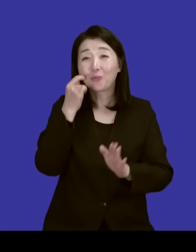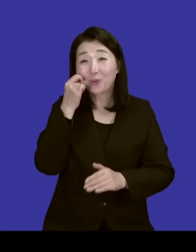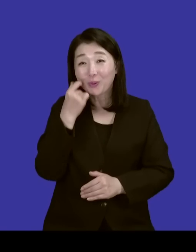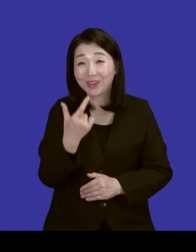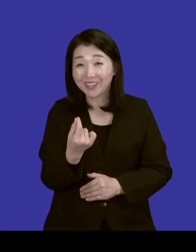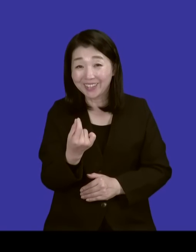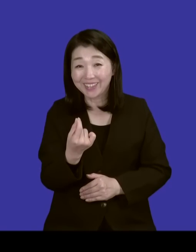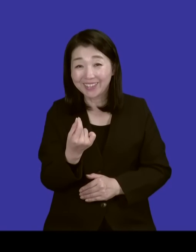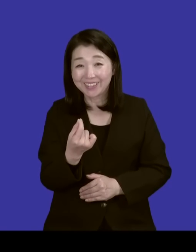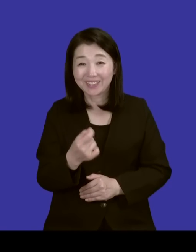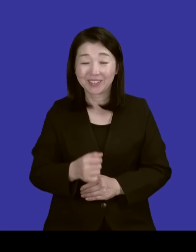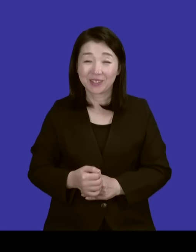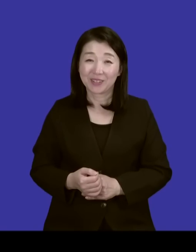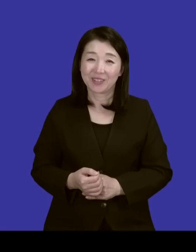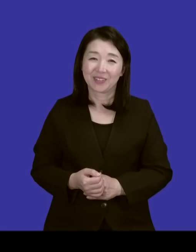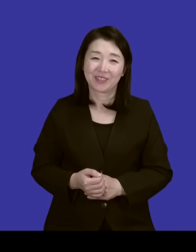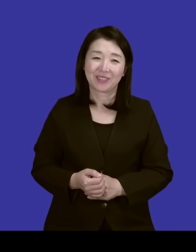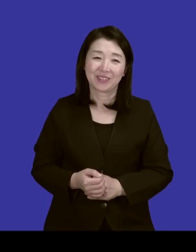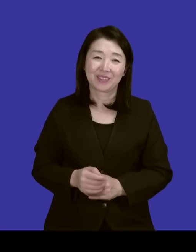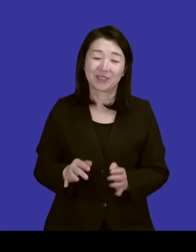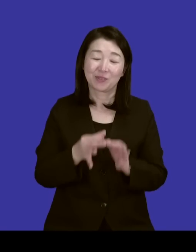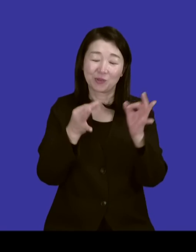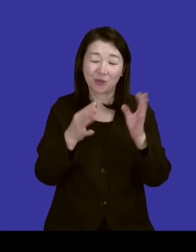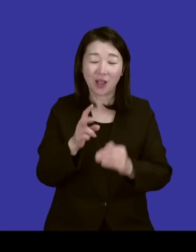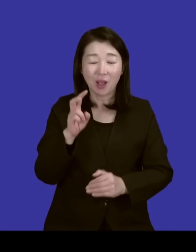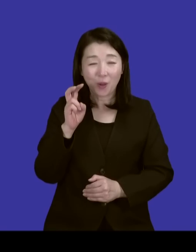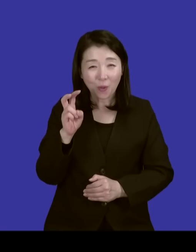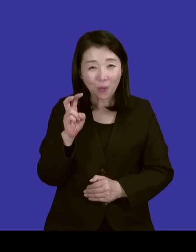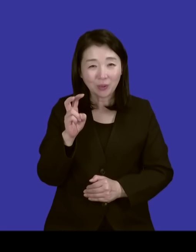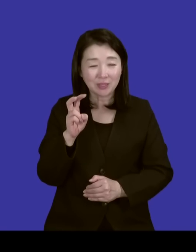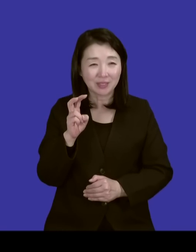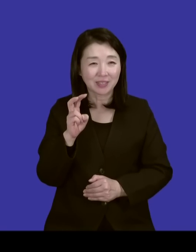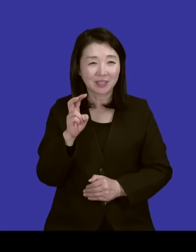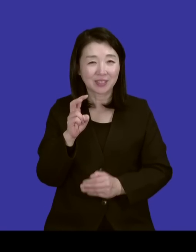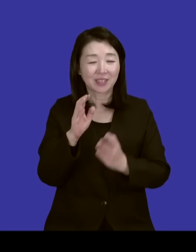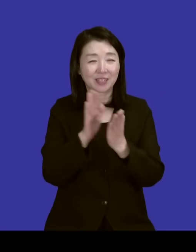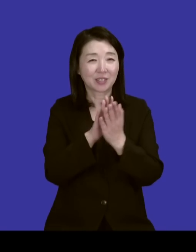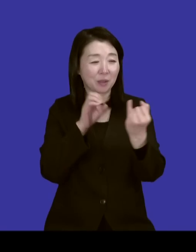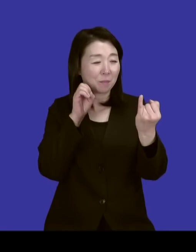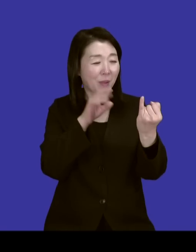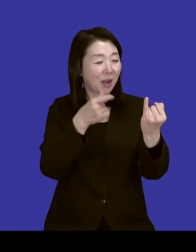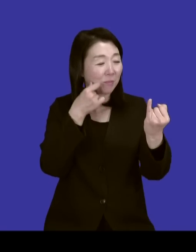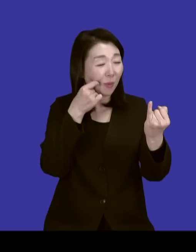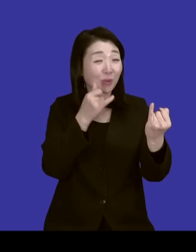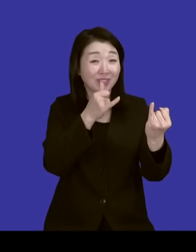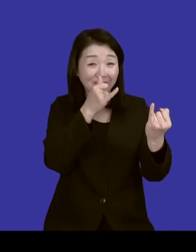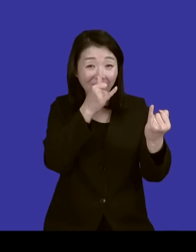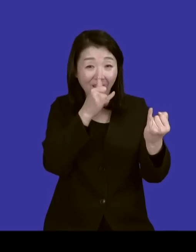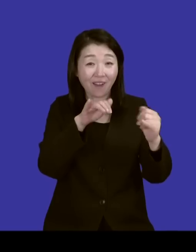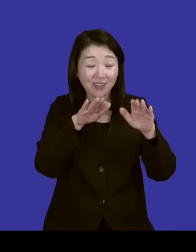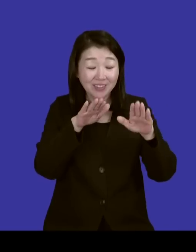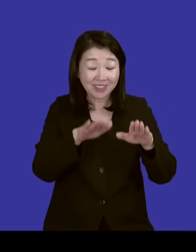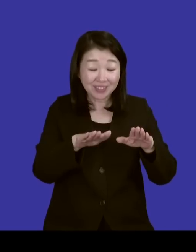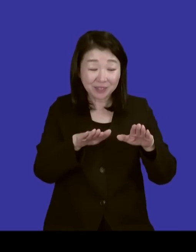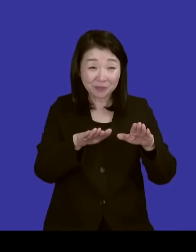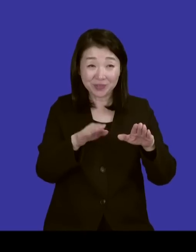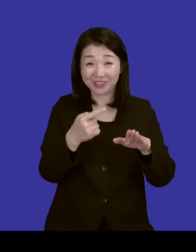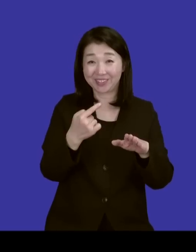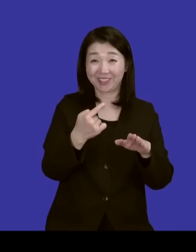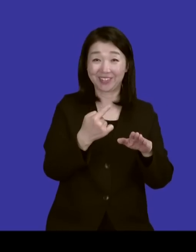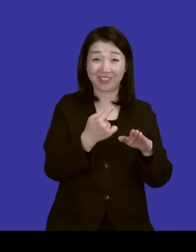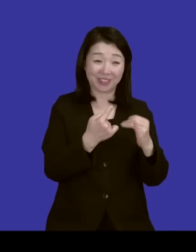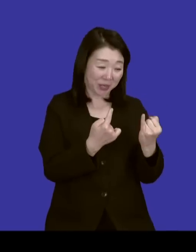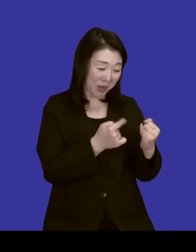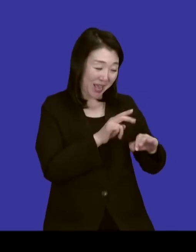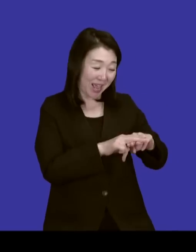하시는지 모르겠지만 그동안 혹시 앞에서 직접적으로 못하신 이야기가 있다면 저 뒤쪽에 앉아계시지만